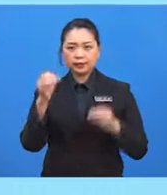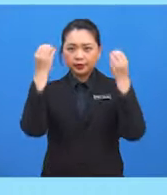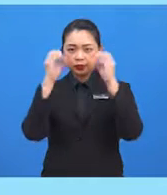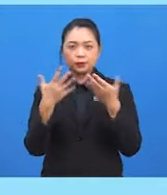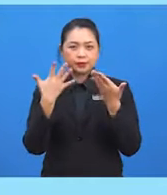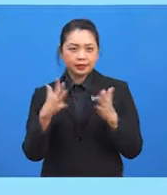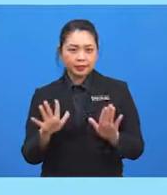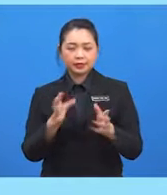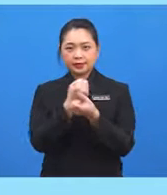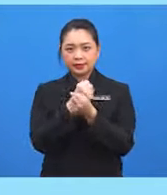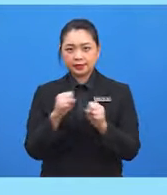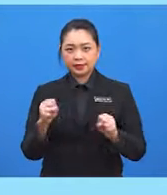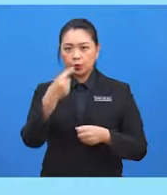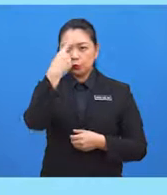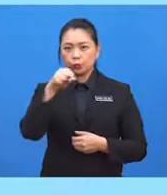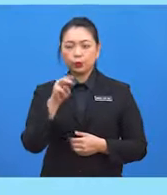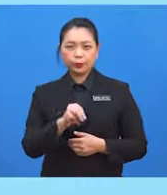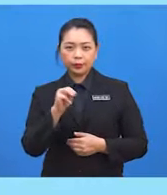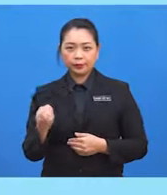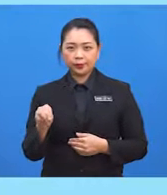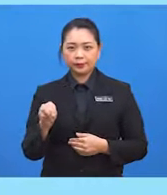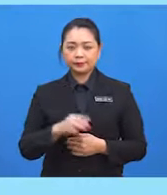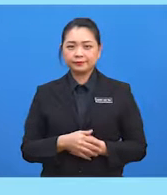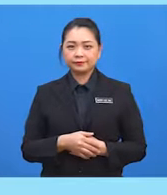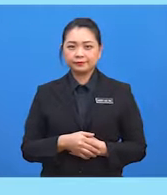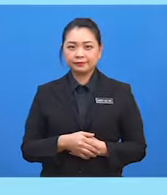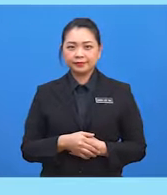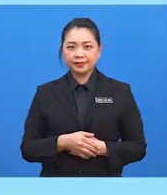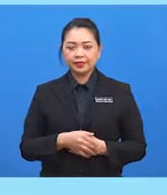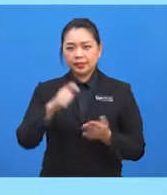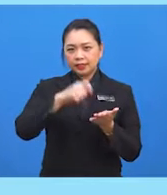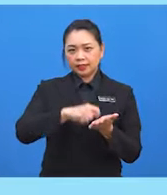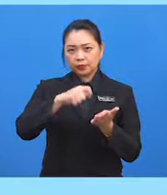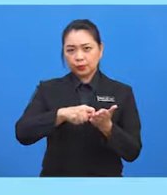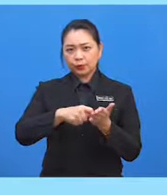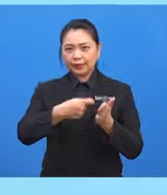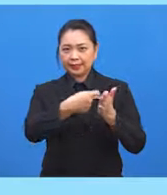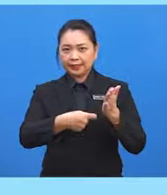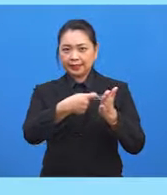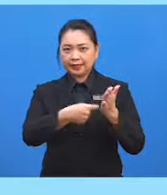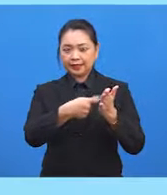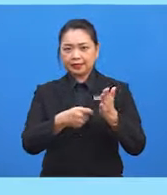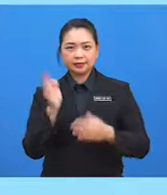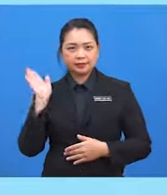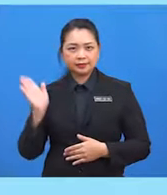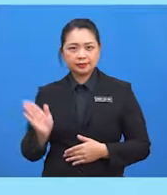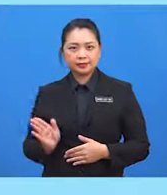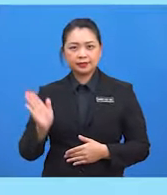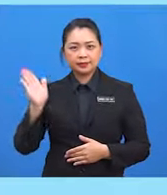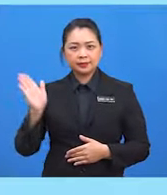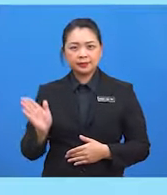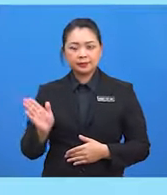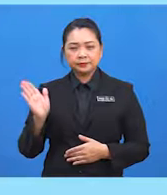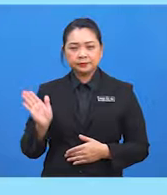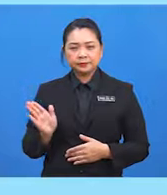telah sediakan untuk murid-murid. Hitungkan nilai kurungan 2